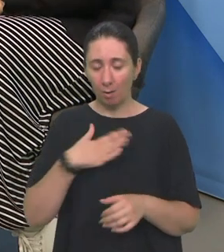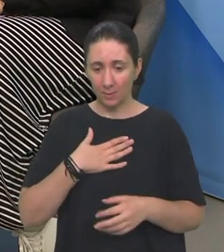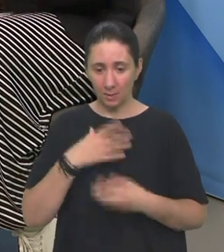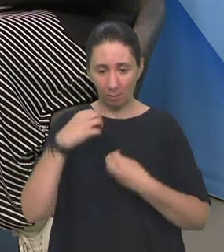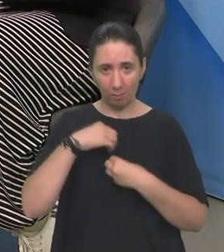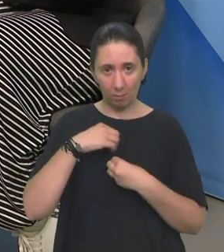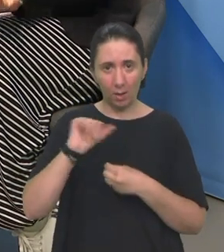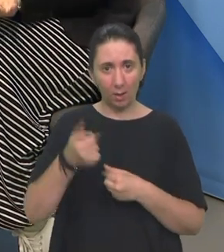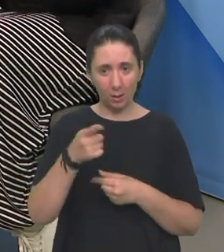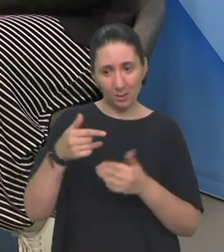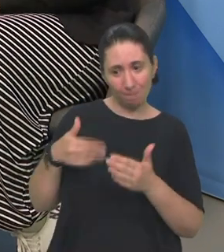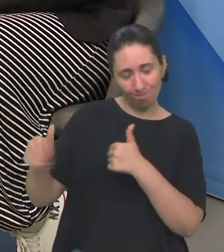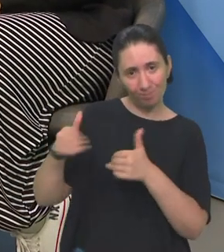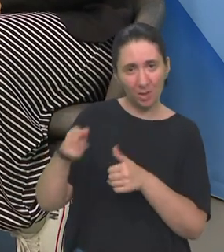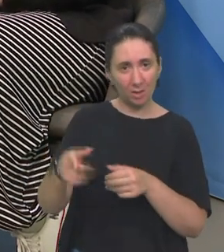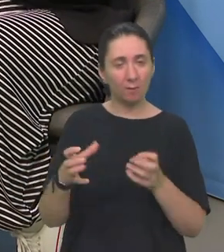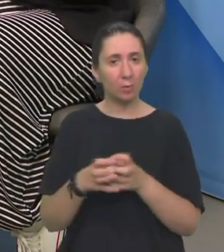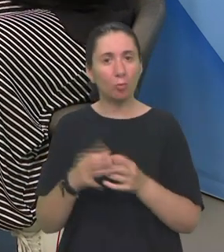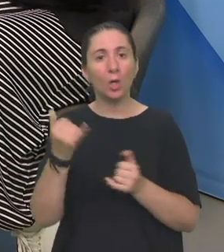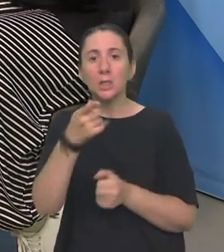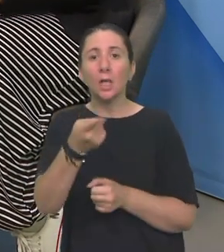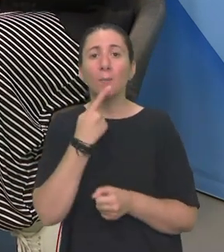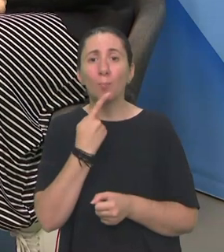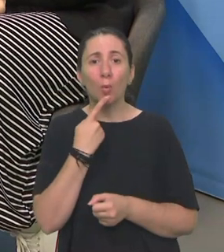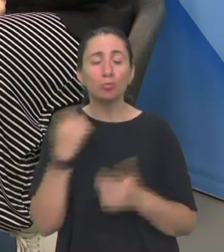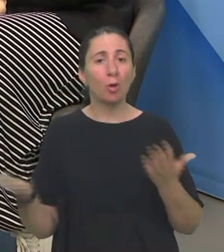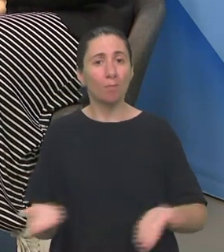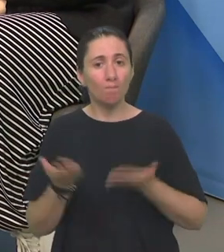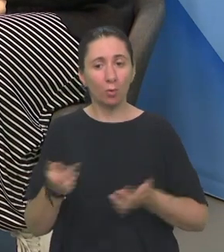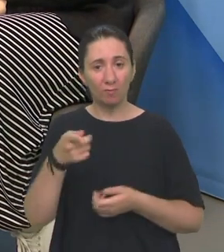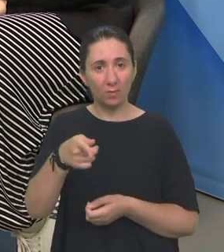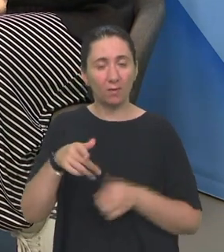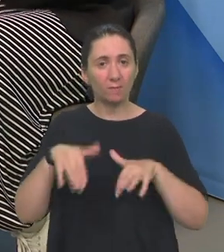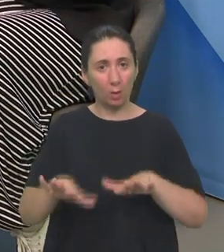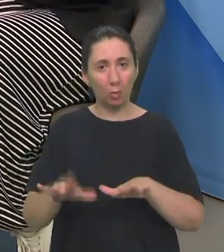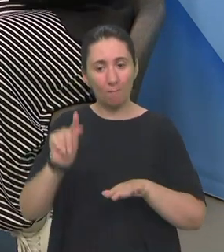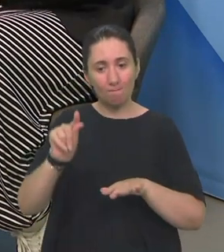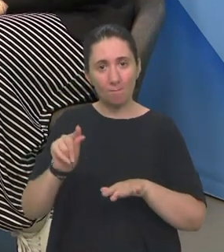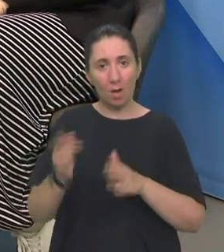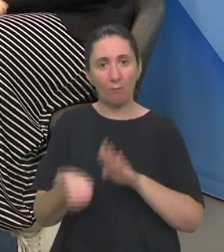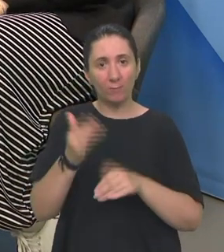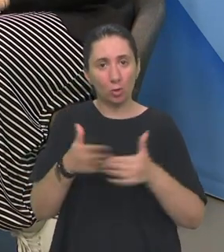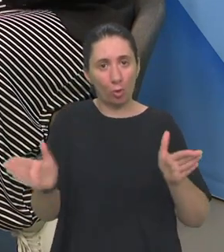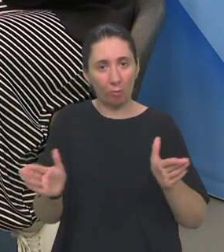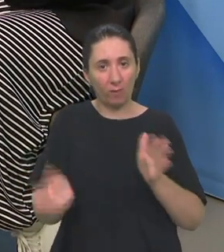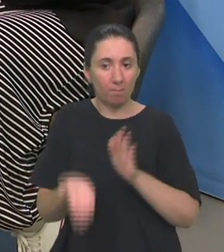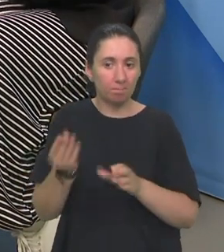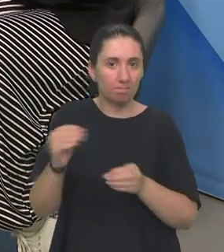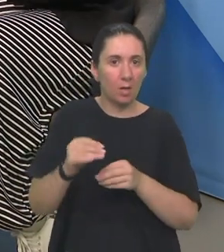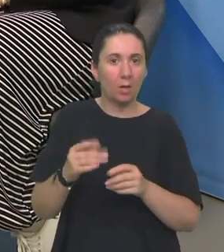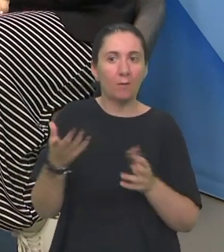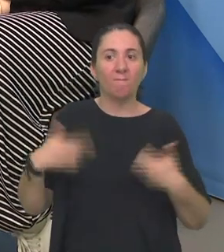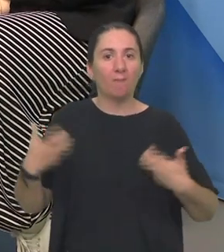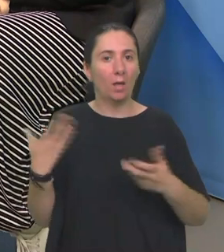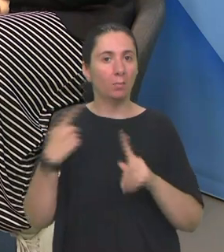utjecalo na tebe? Jesi se micala od takvog društva Ili si pokušavala motivirati te ljude Da se malo više otvore I da postanu vedri i